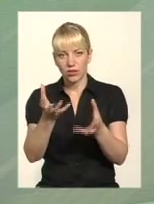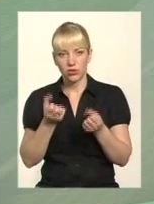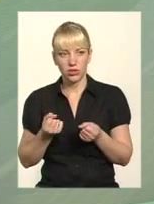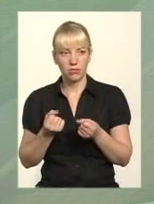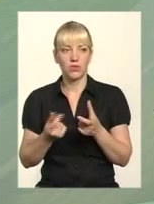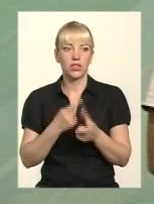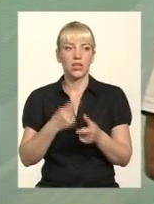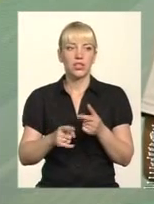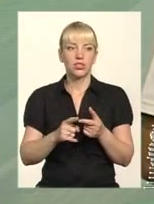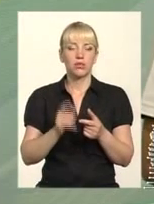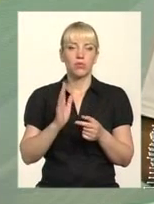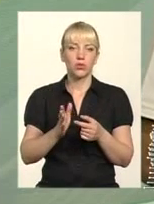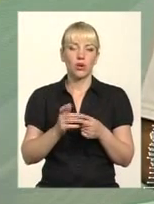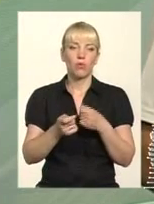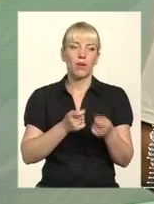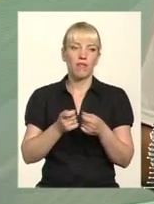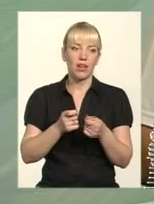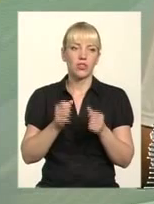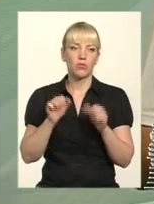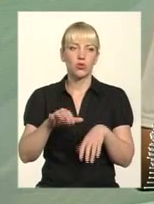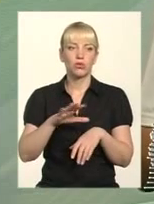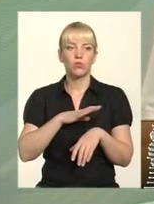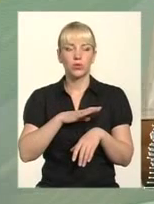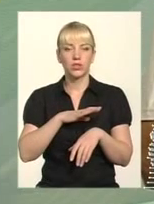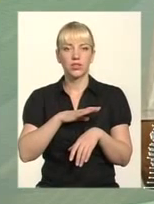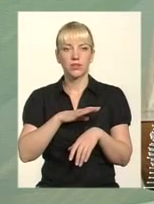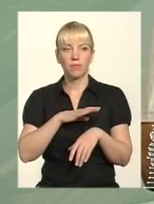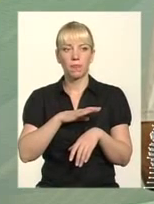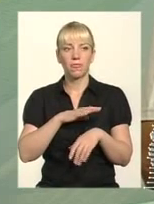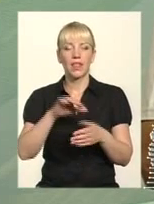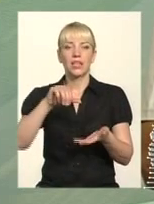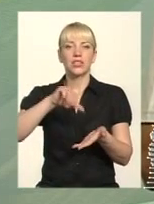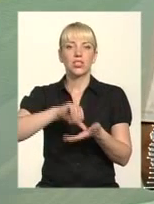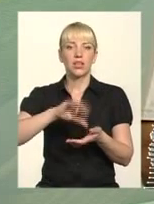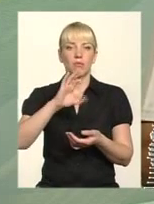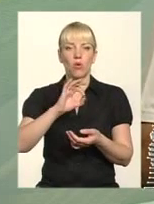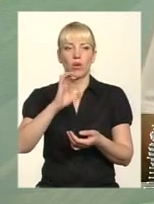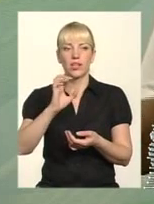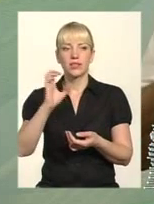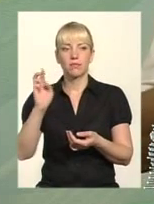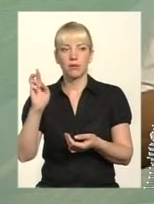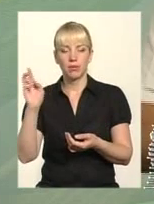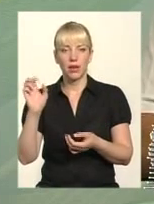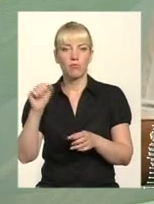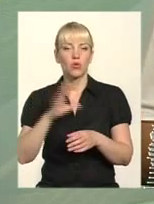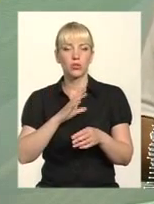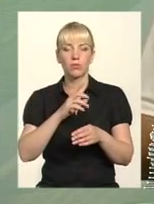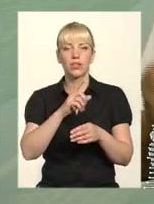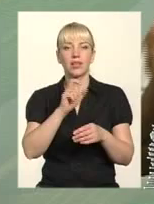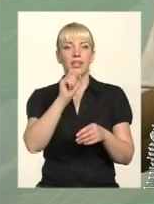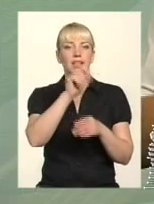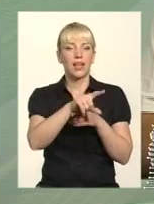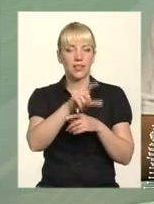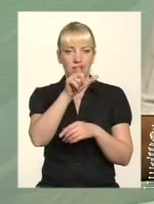Яка різниця? Управляючий може бути членом ОСББ, може бути нанята особа фізична особа,